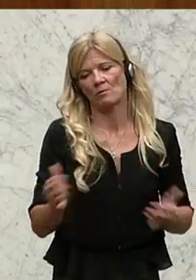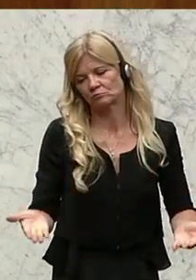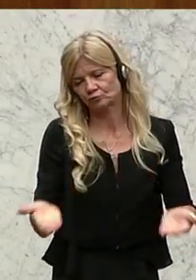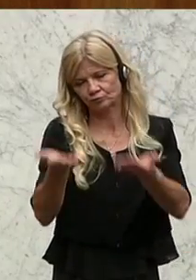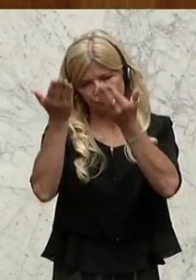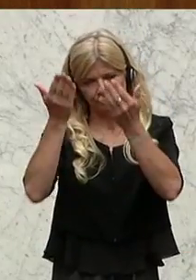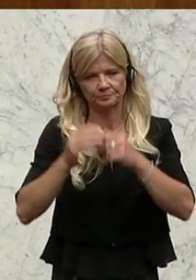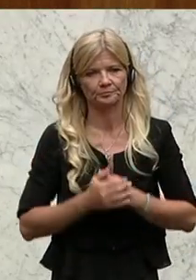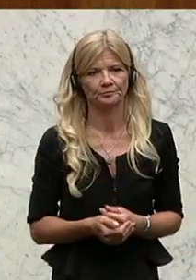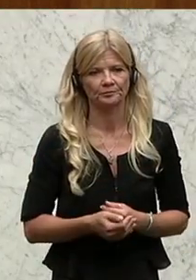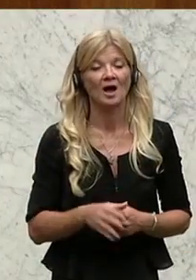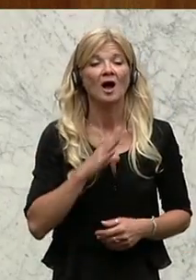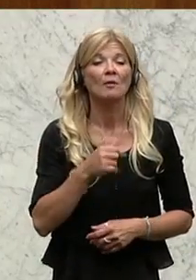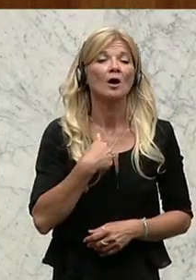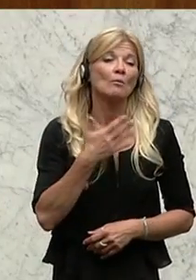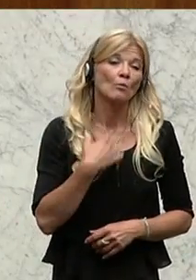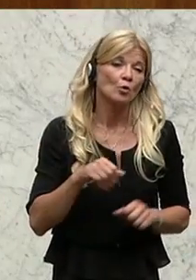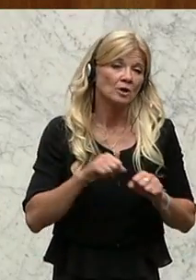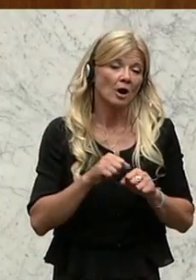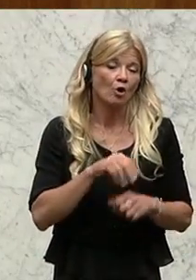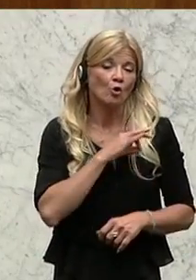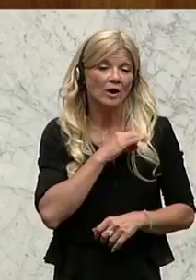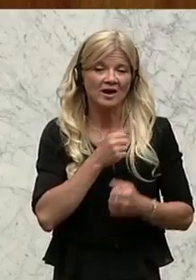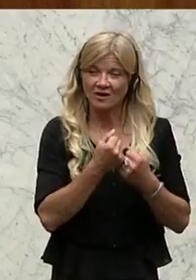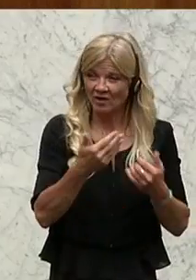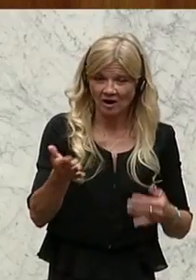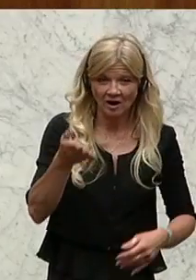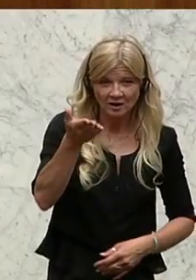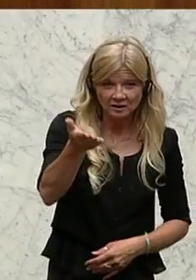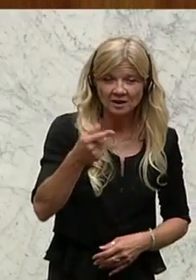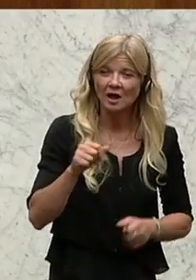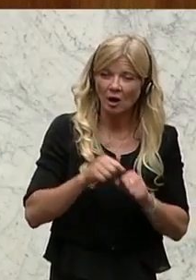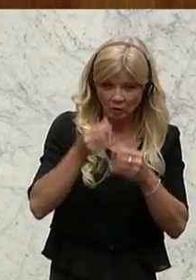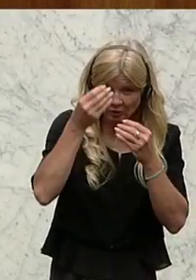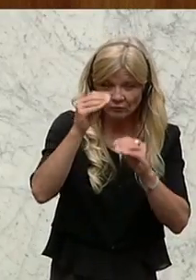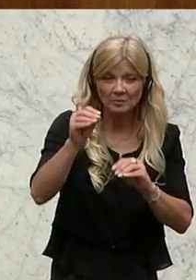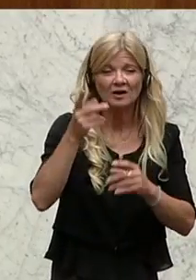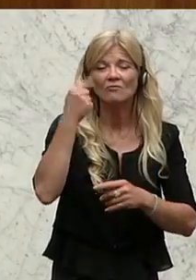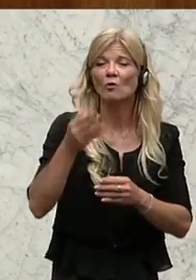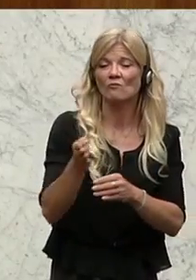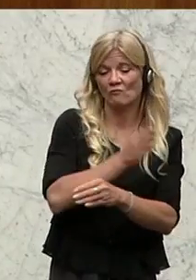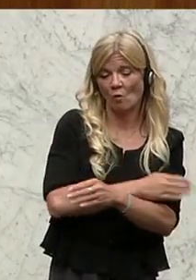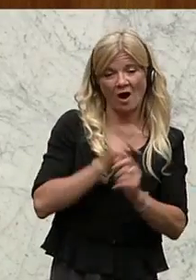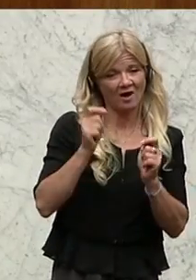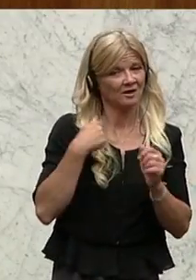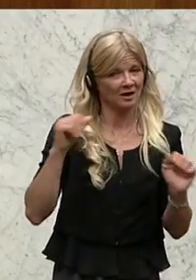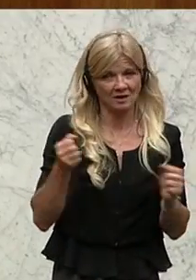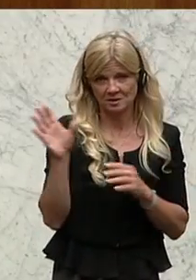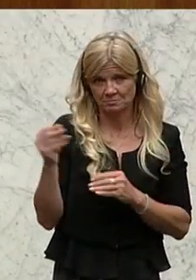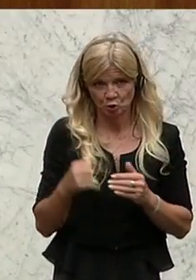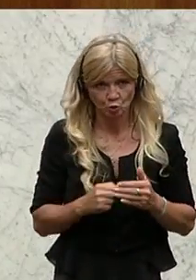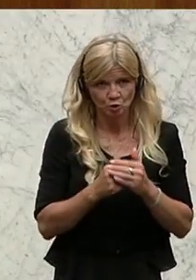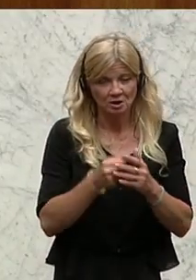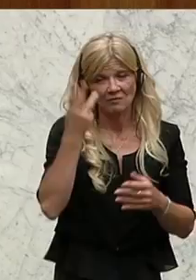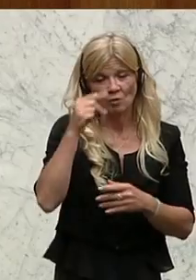dem Kollegen von den Freiheitlichen sagen, warum wir den ursprünglichen Antrag nicht mit unterstützen haben können. Und zwar, Sie haben bei Ihrem